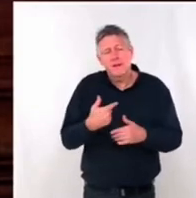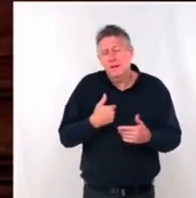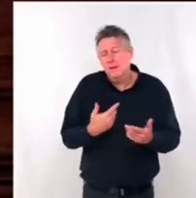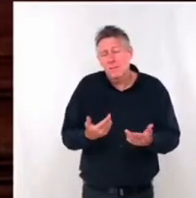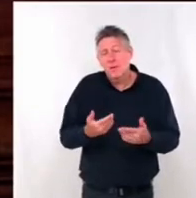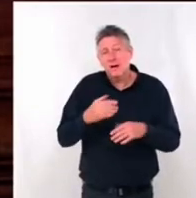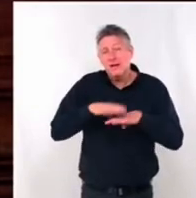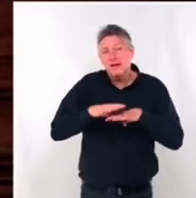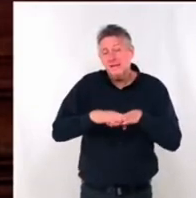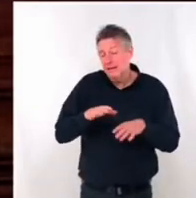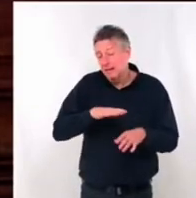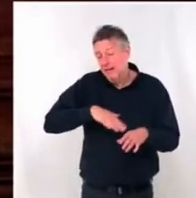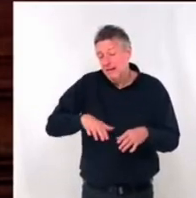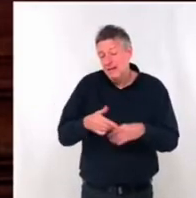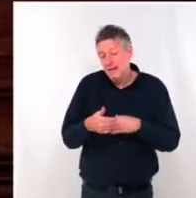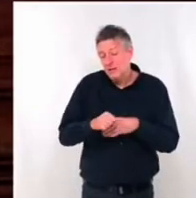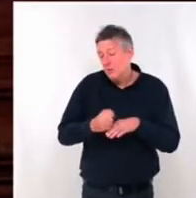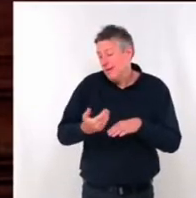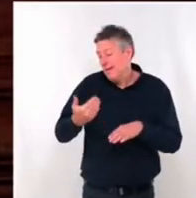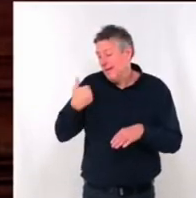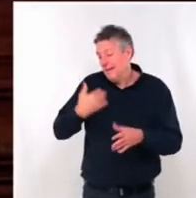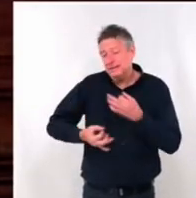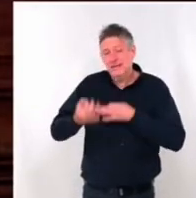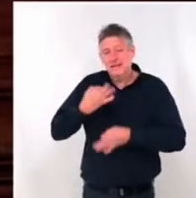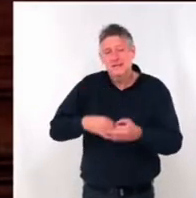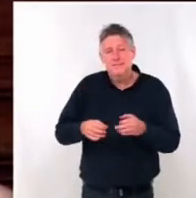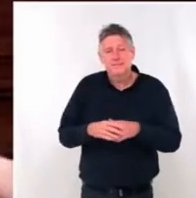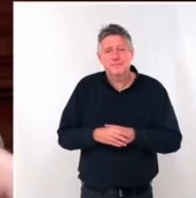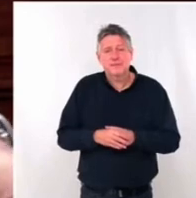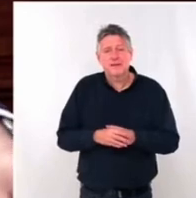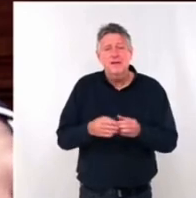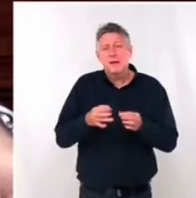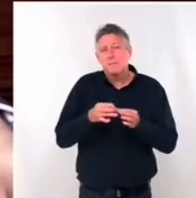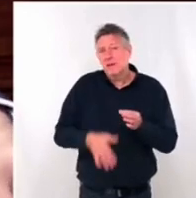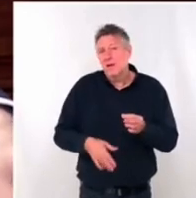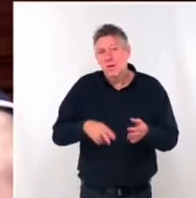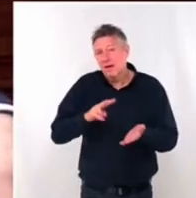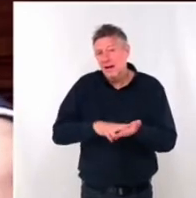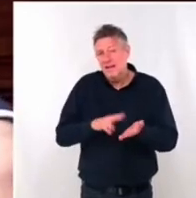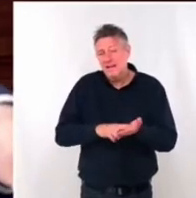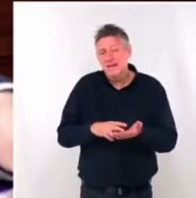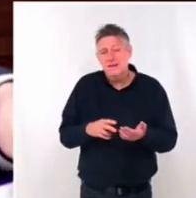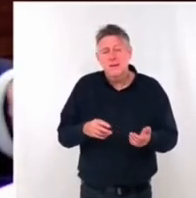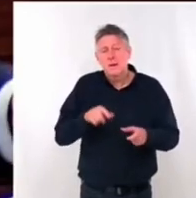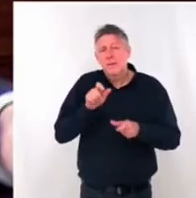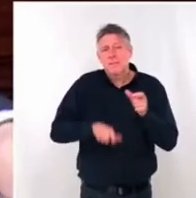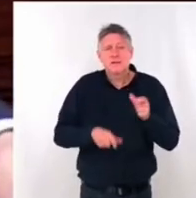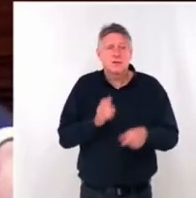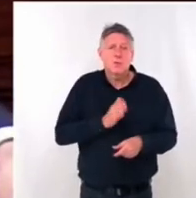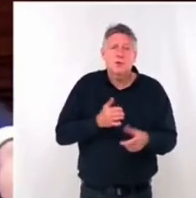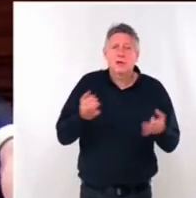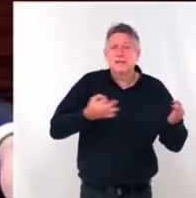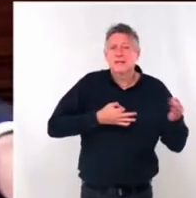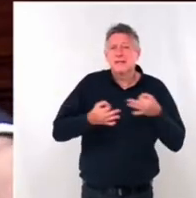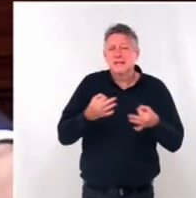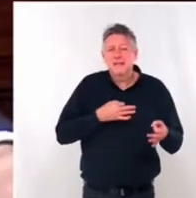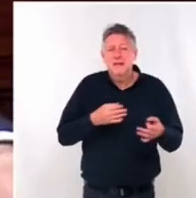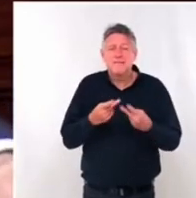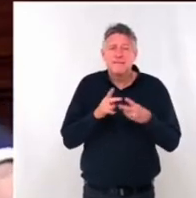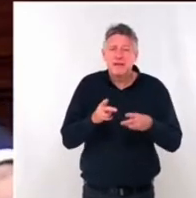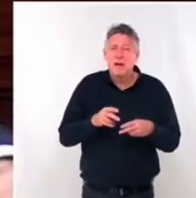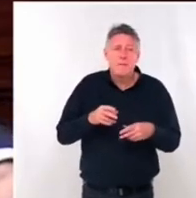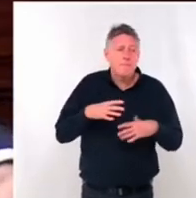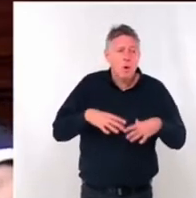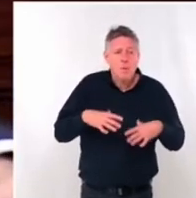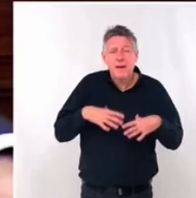dans mon quartier il y a quelques semaines. Voilà la réalité de ce bilan. Les Bordelaises et les Bordelaises sont nombreux à nous le dire. Quand on se balade dans la ville, je le